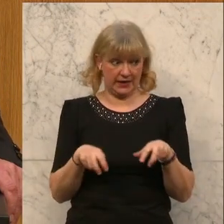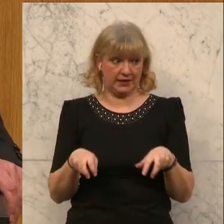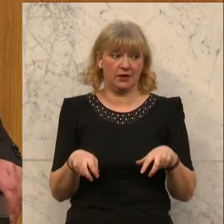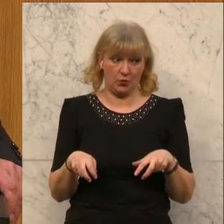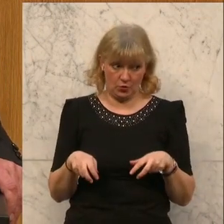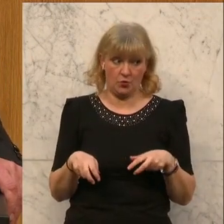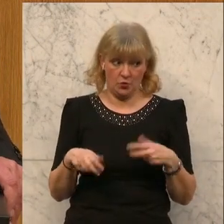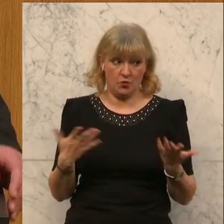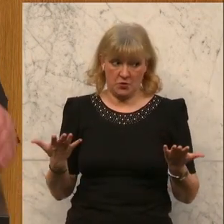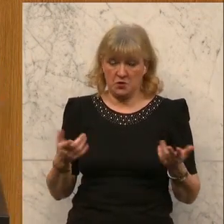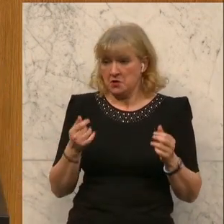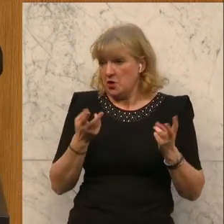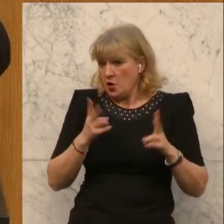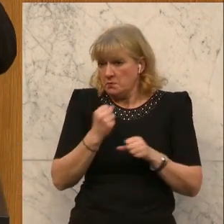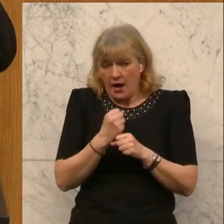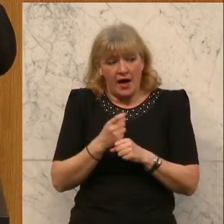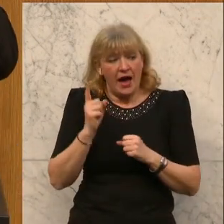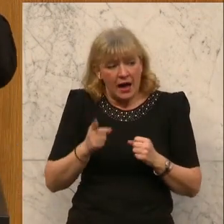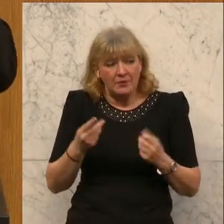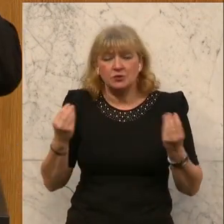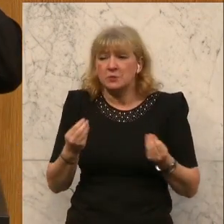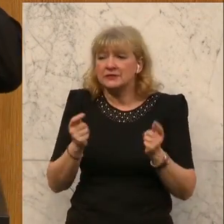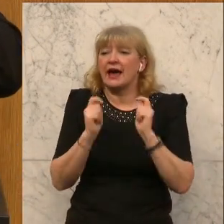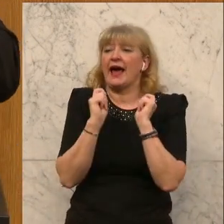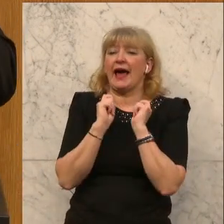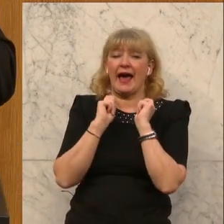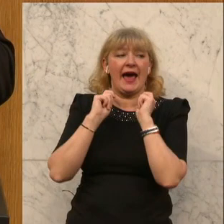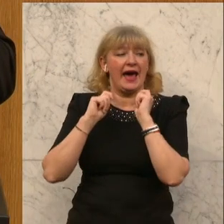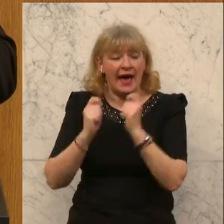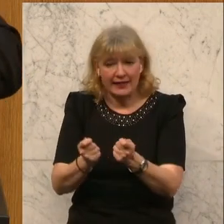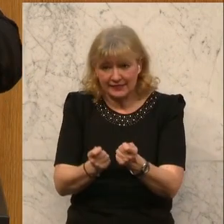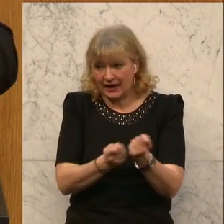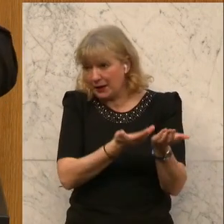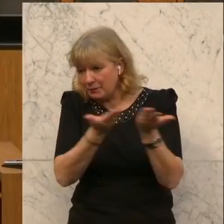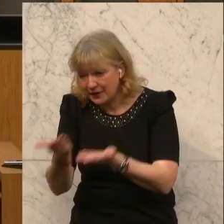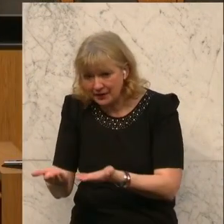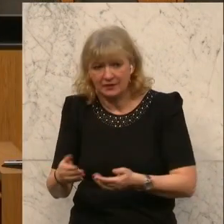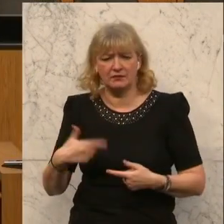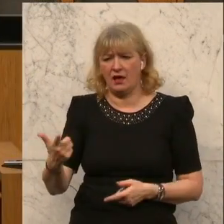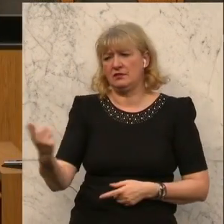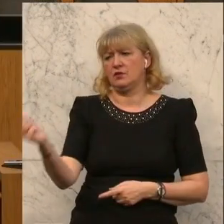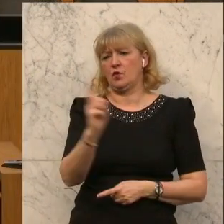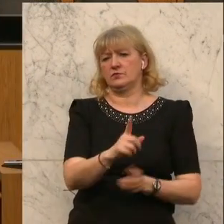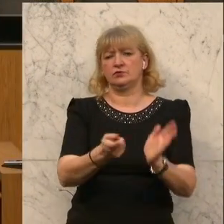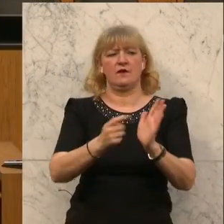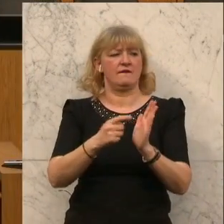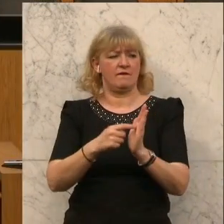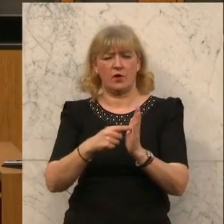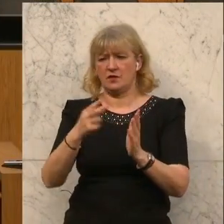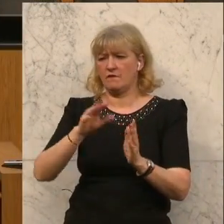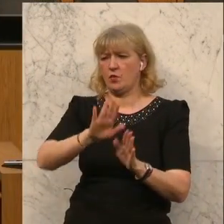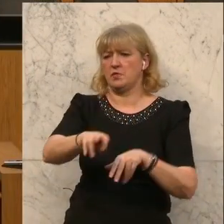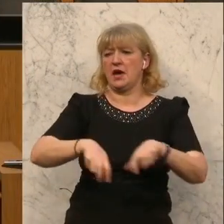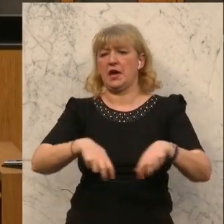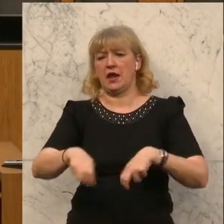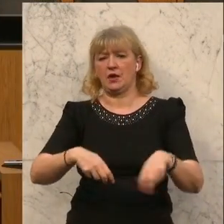die das normal machen könnte. Aber damit ihr wenigstens einen Antrag einbringt, geht ihr her und fordert das jetzt von eurer Regierung,